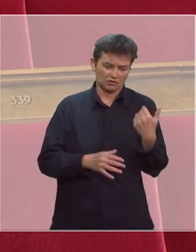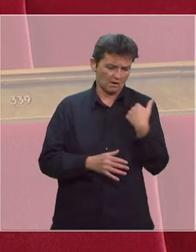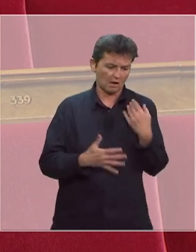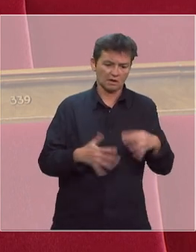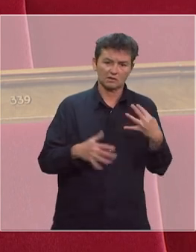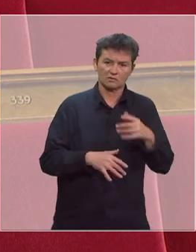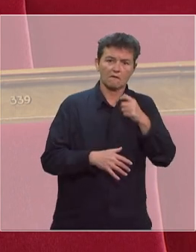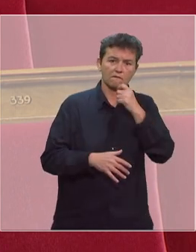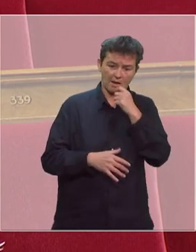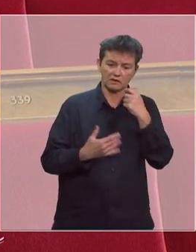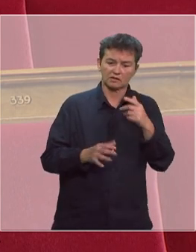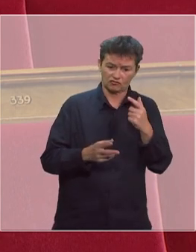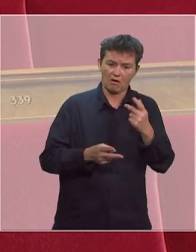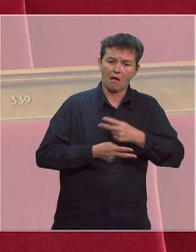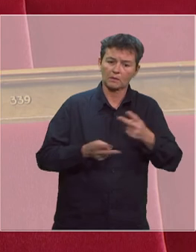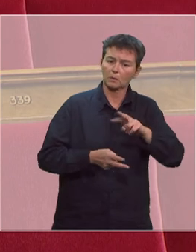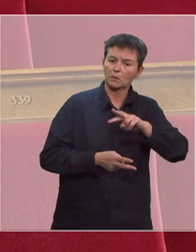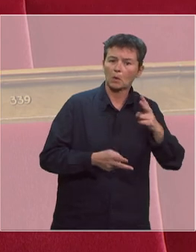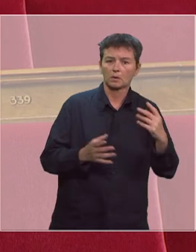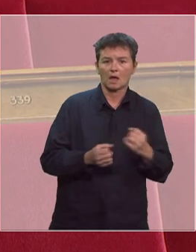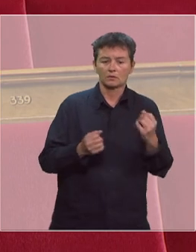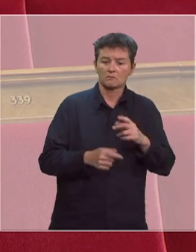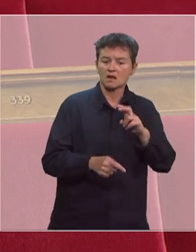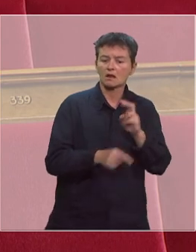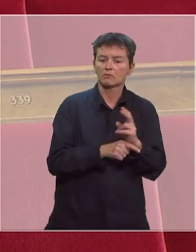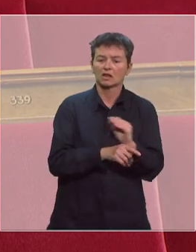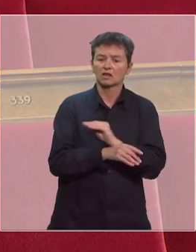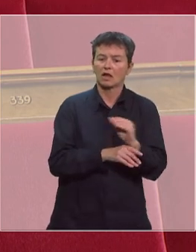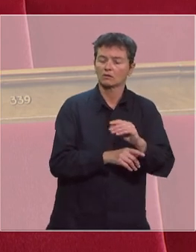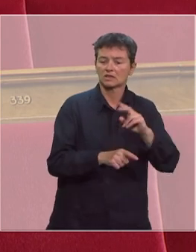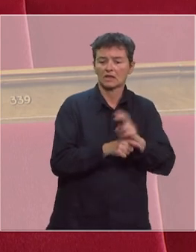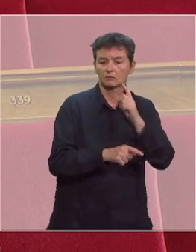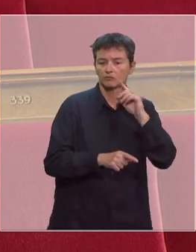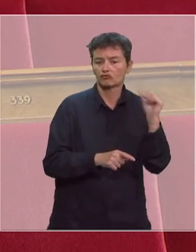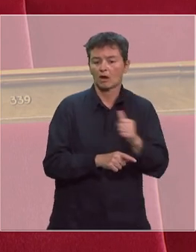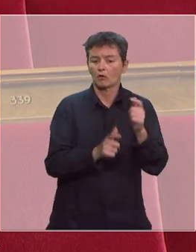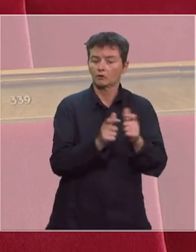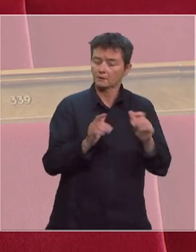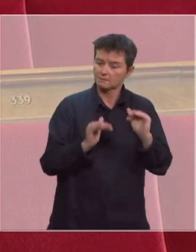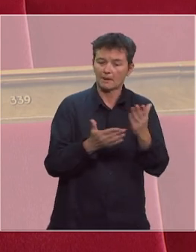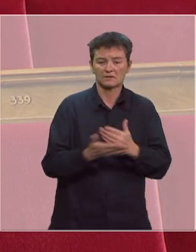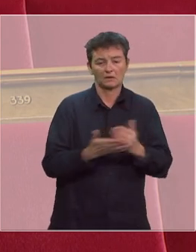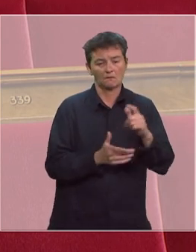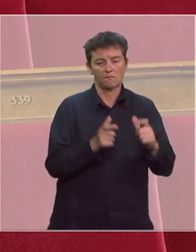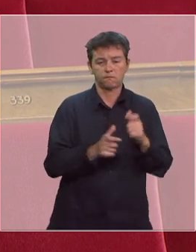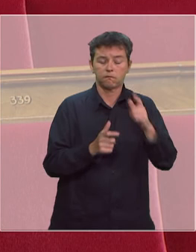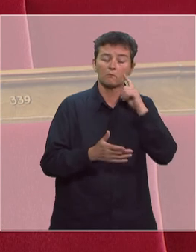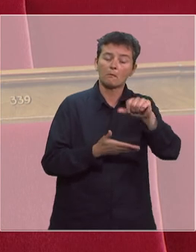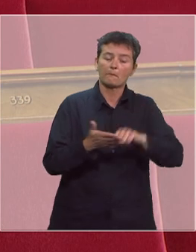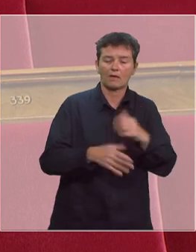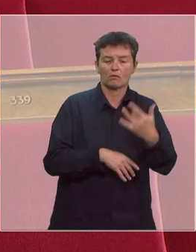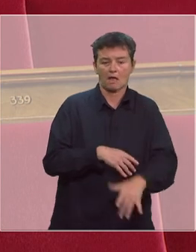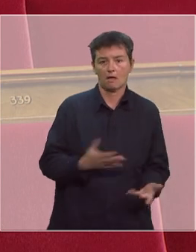mars et visant à maintenir l'ensemble des contrats de garantie des entreprises en difficulté en cas de retard de paiement